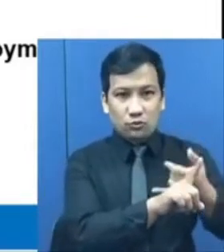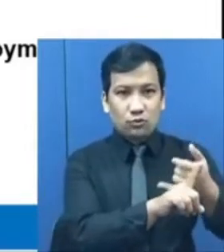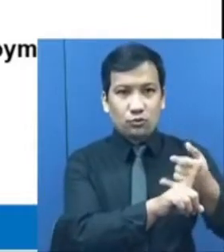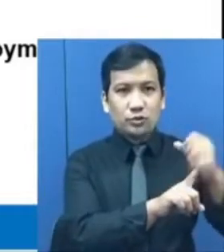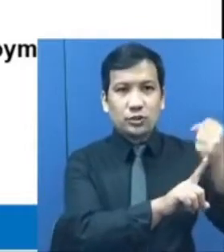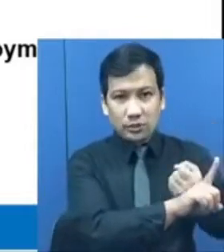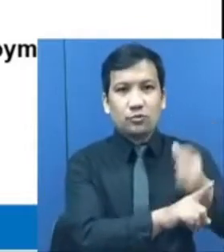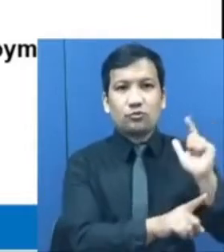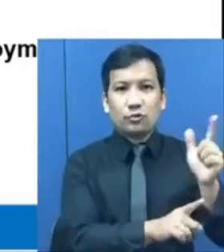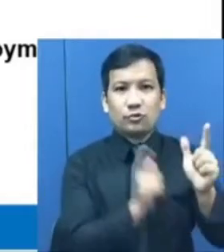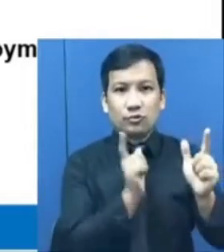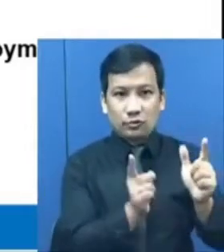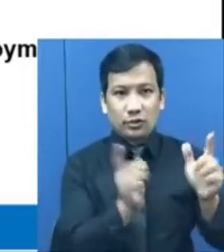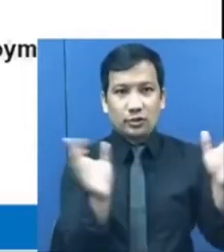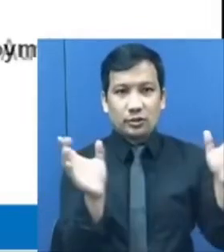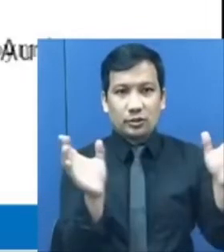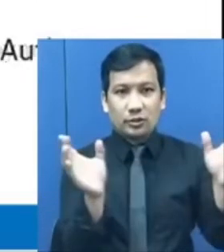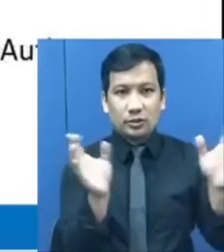2021.